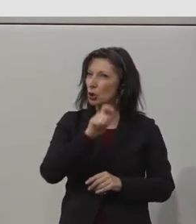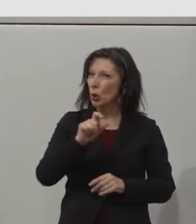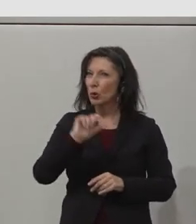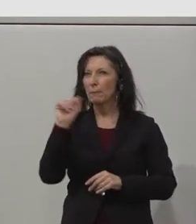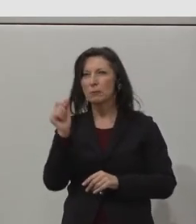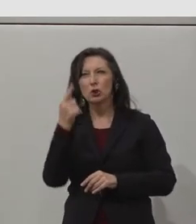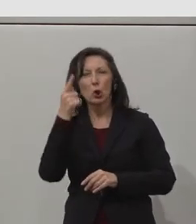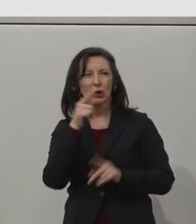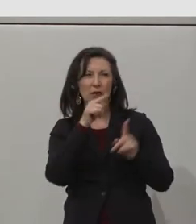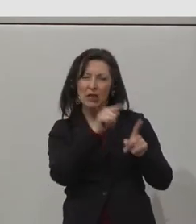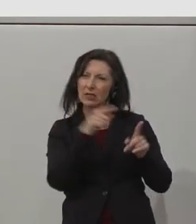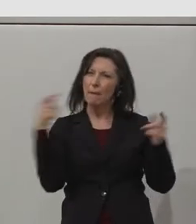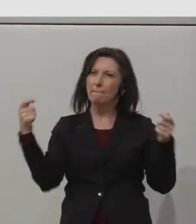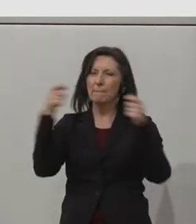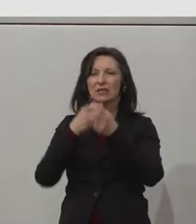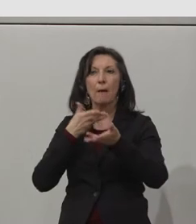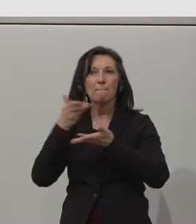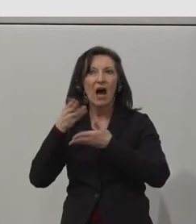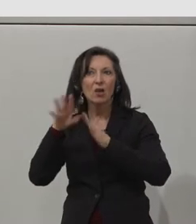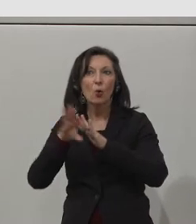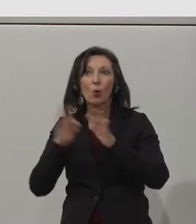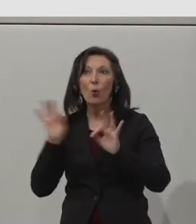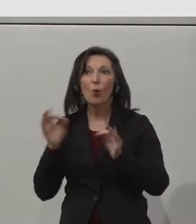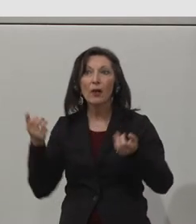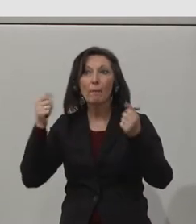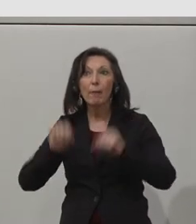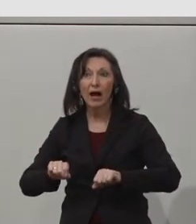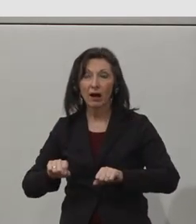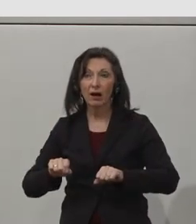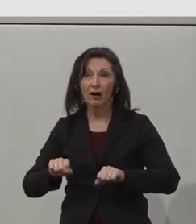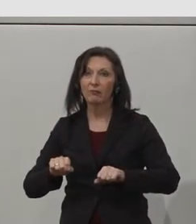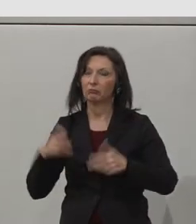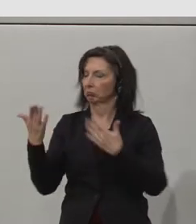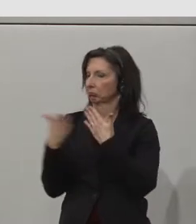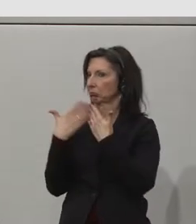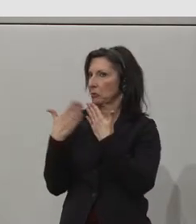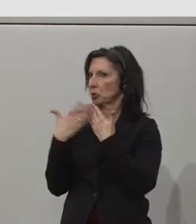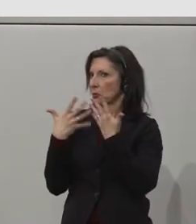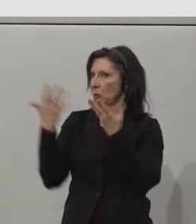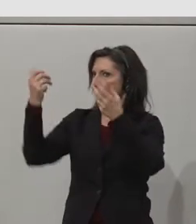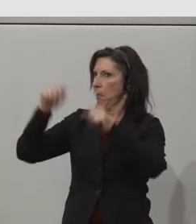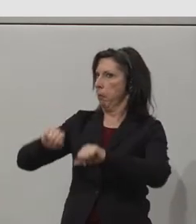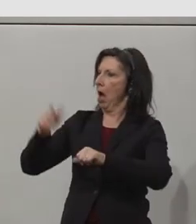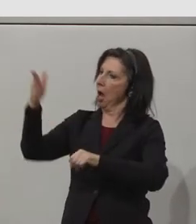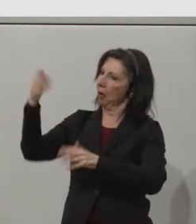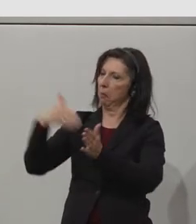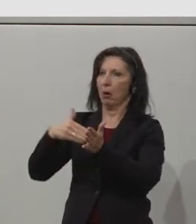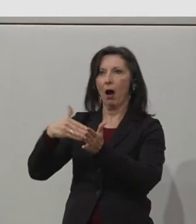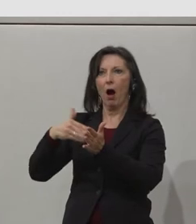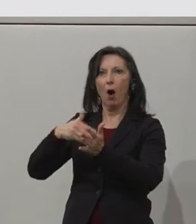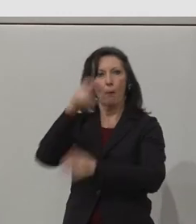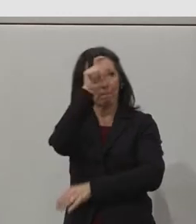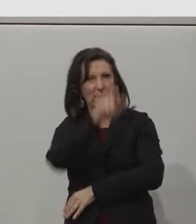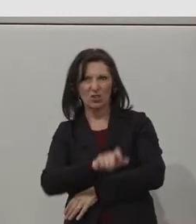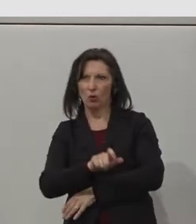us, you know, we need somebody who will need to work on Excel, for example. So in that instance, you know, only some of our